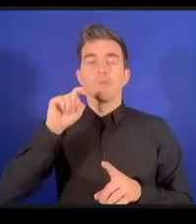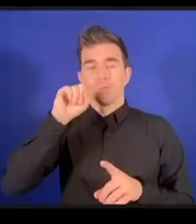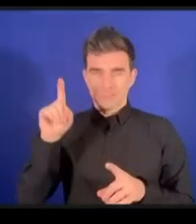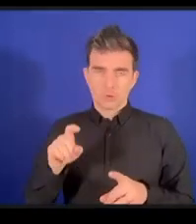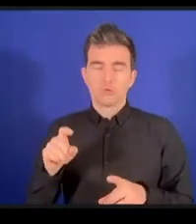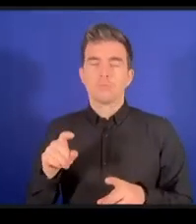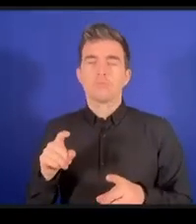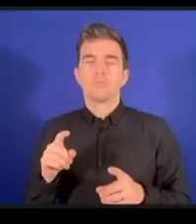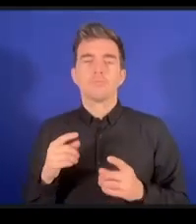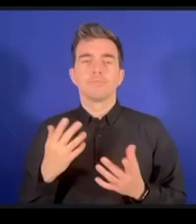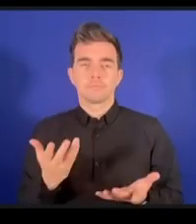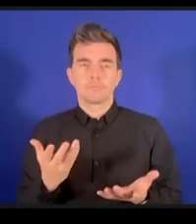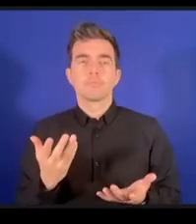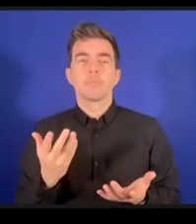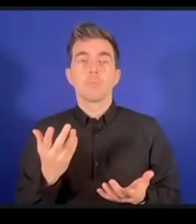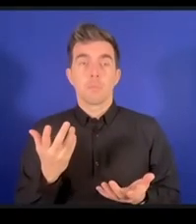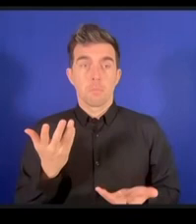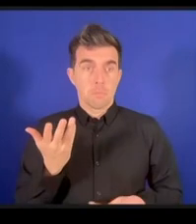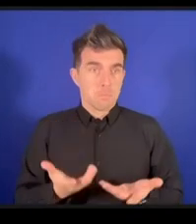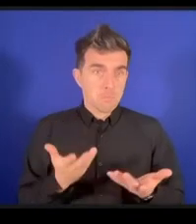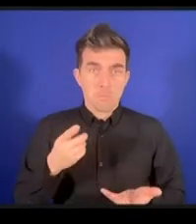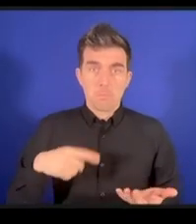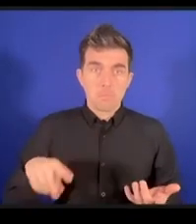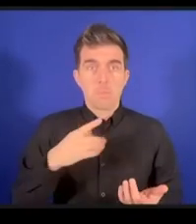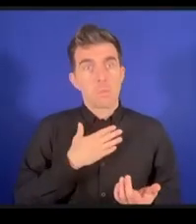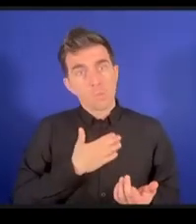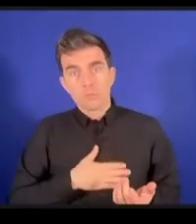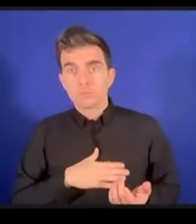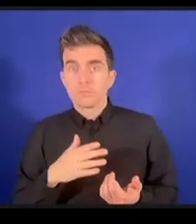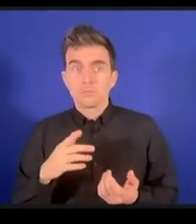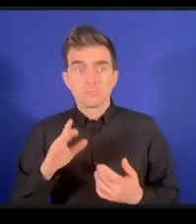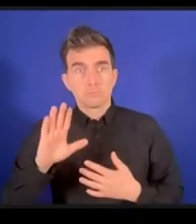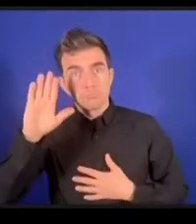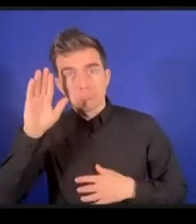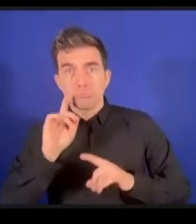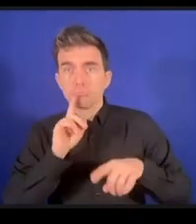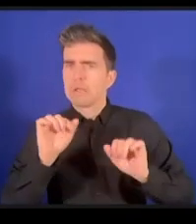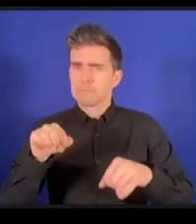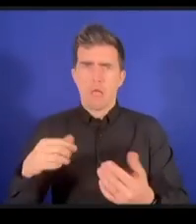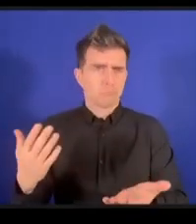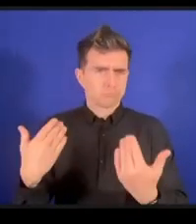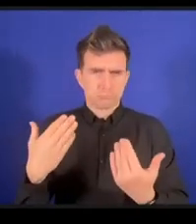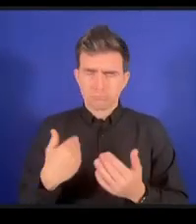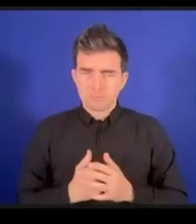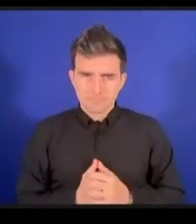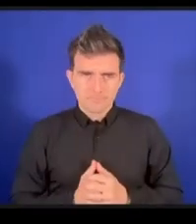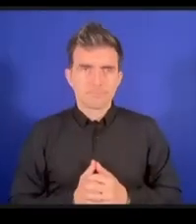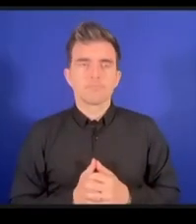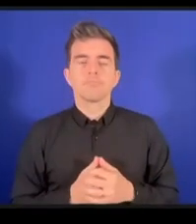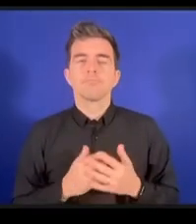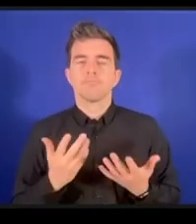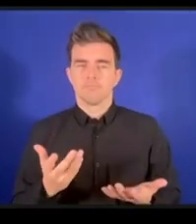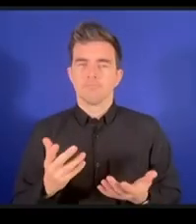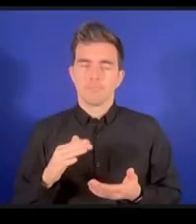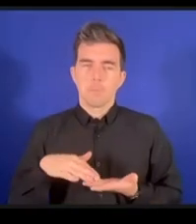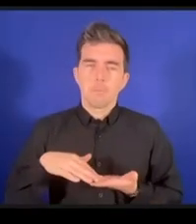どなたかお答えになっていただいても結構ですけれども私たちのキャパシティ能力